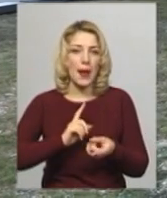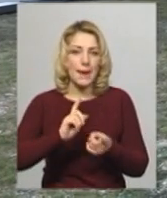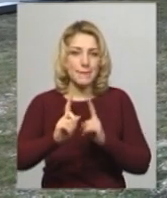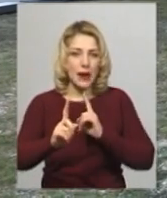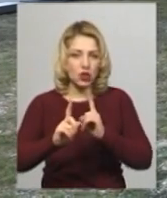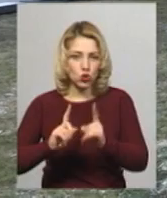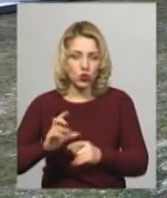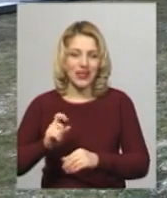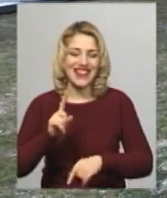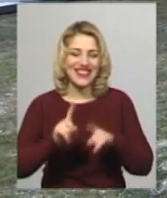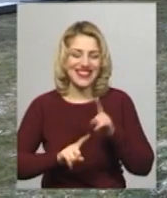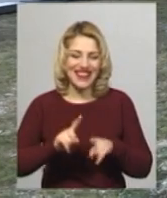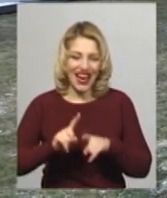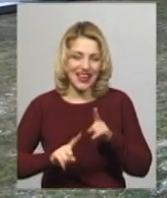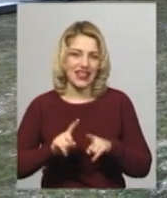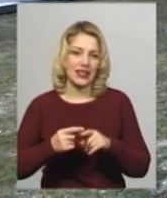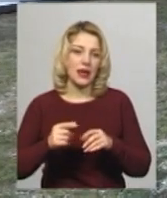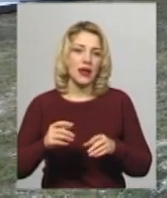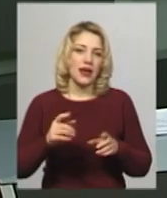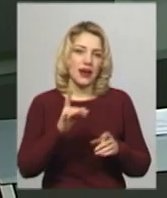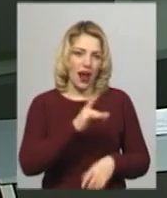мікрорайони, там, де немає контактної мережі.